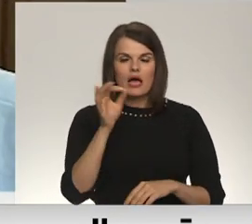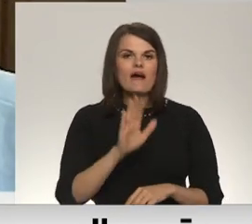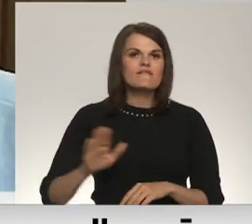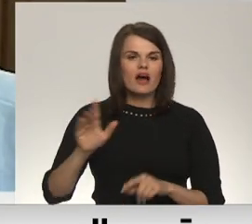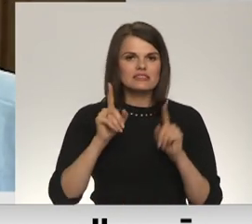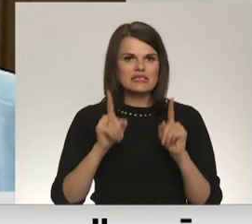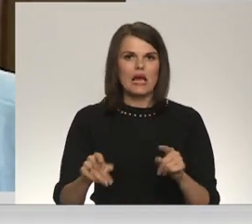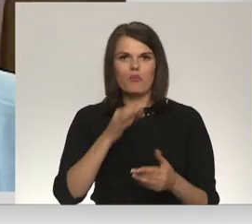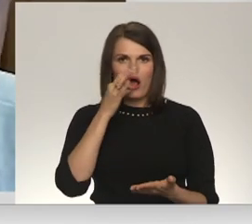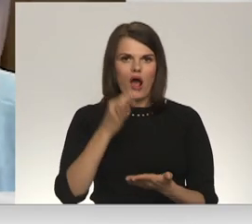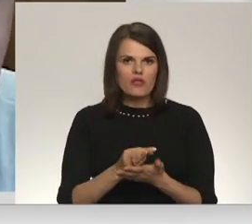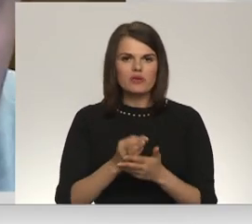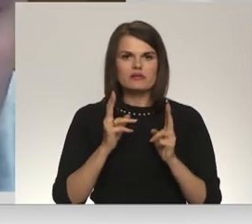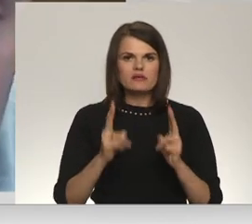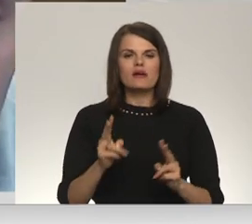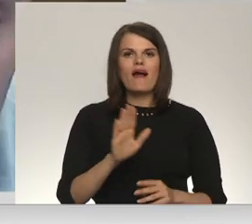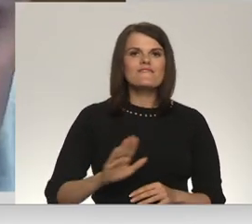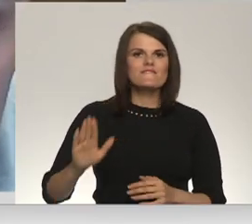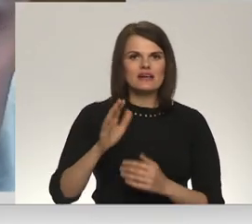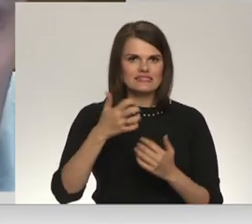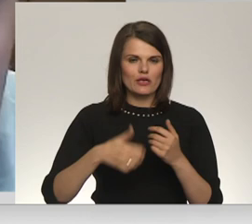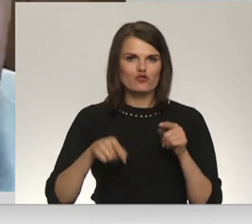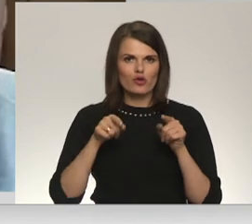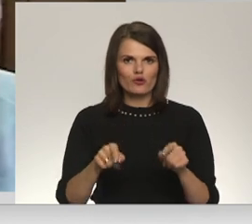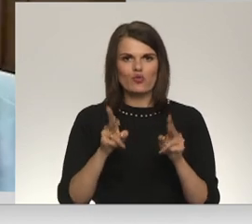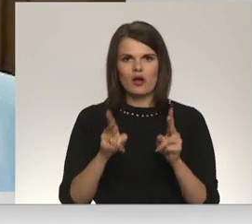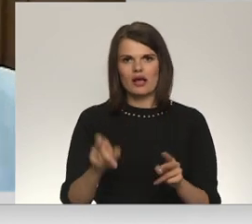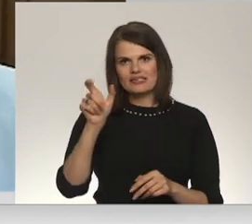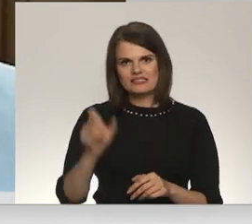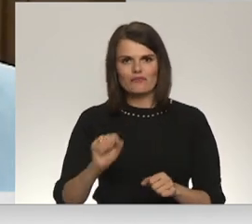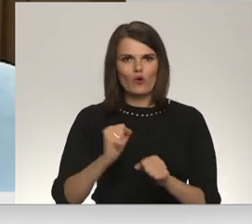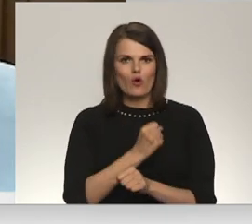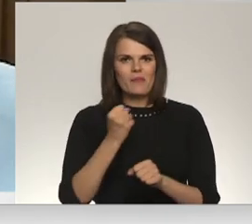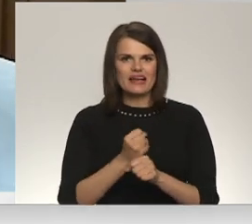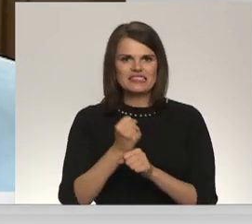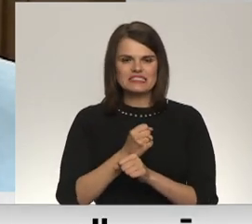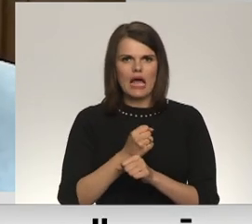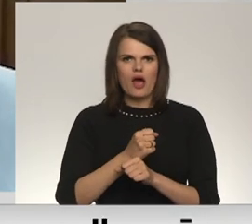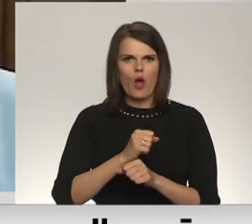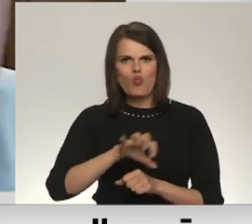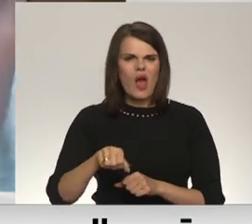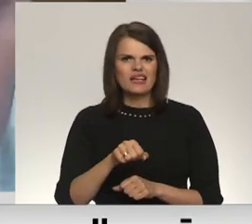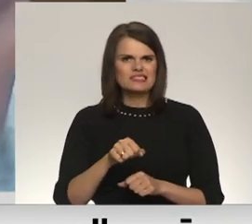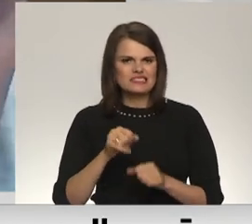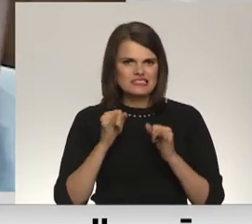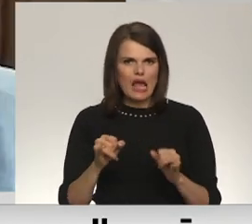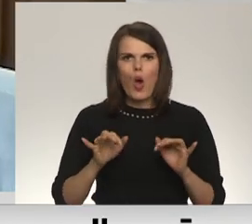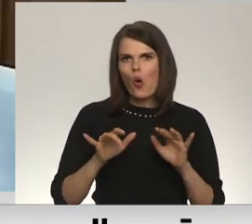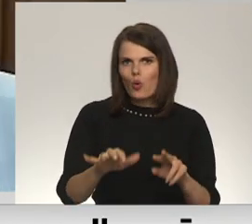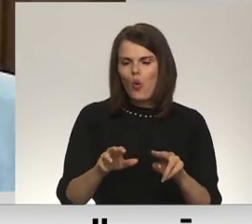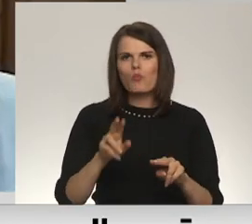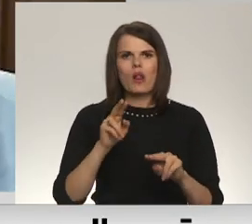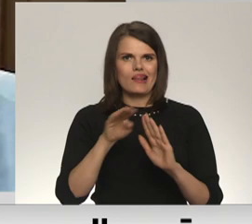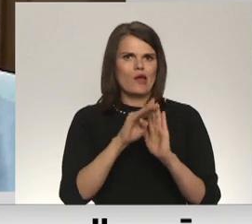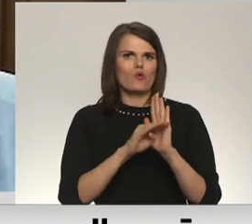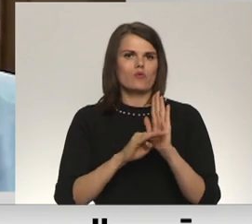atbildīgai, ka valsts ignorē to, ka cilvēki tomēr izdara noziegumus un valsts pret. Šobrīd